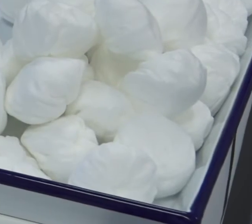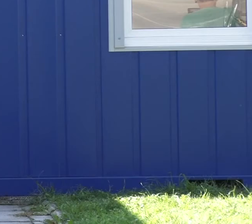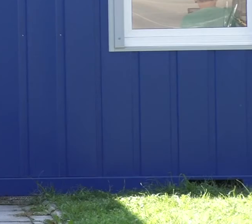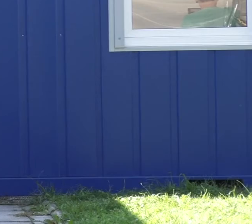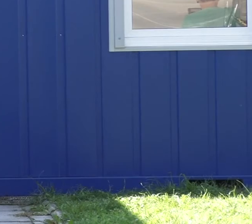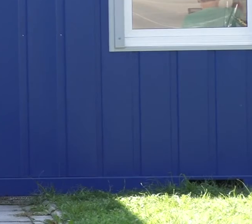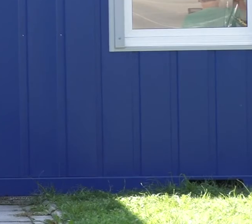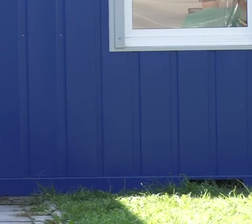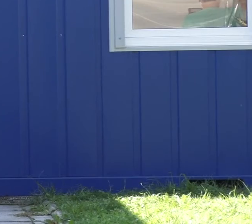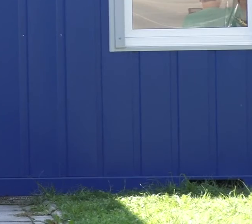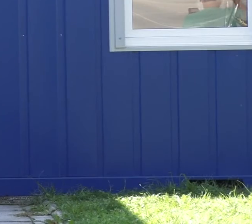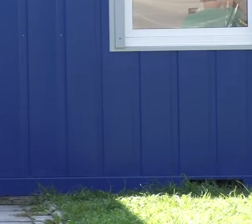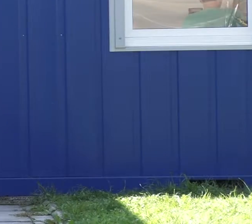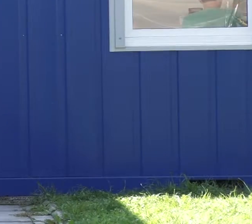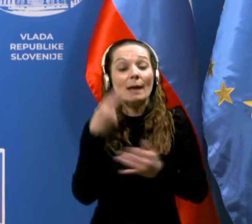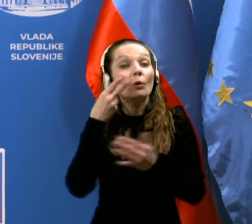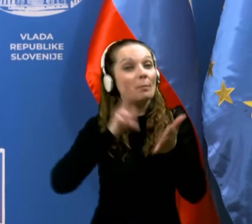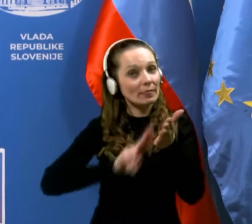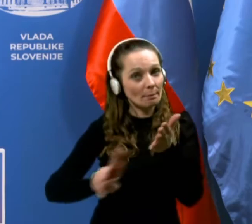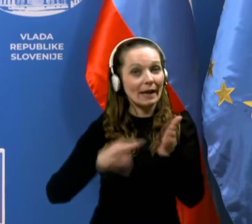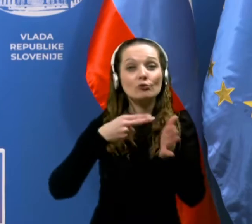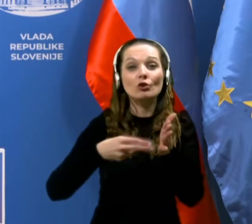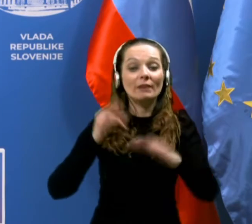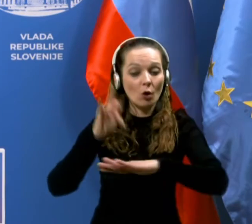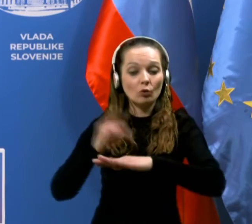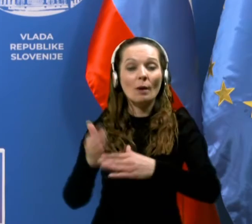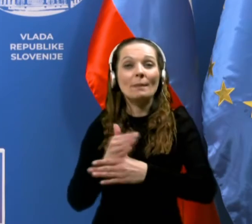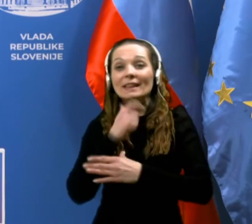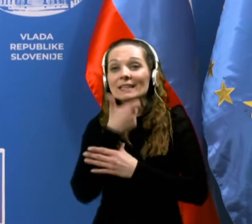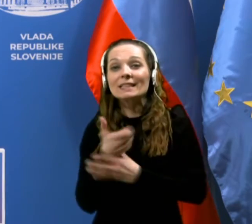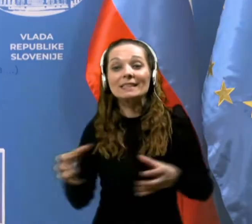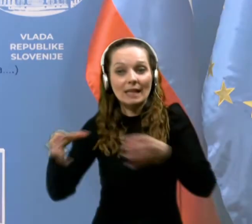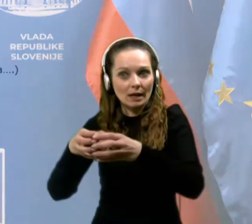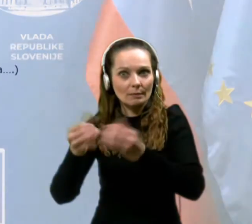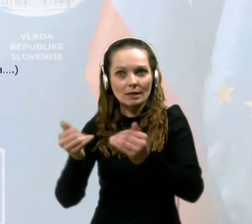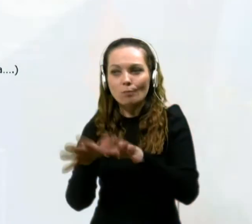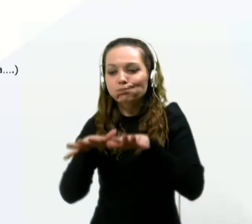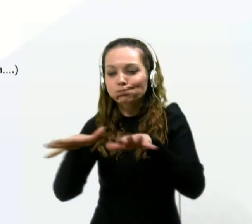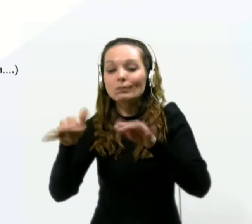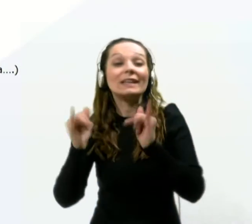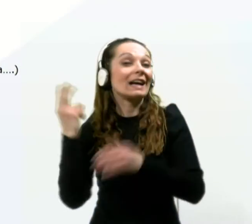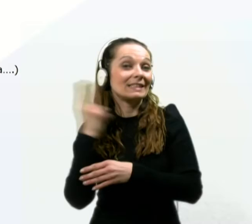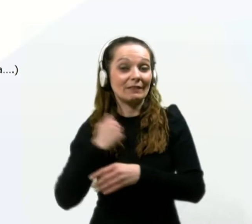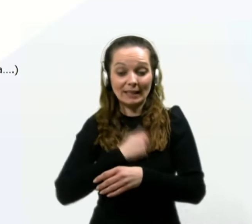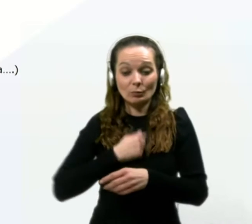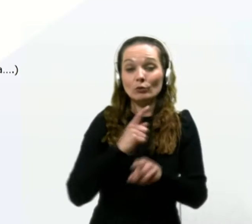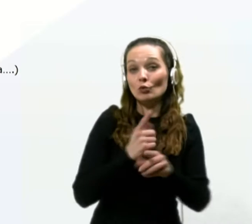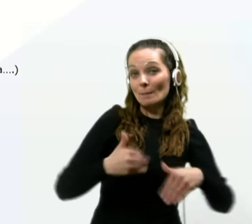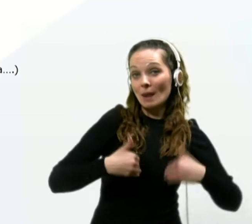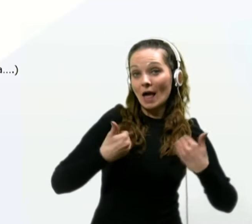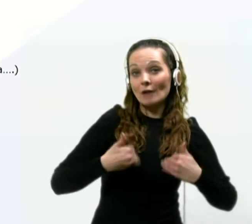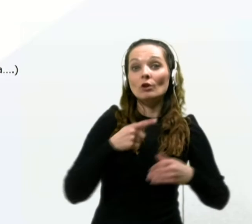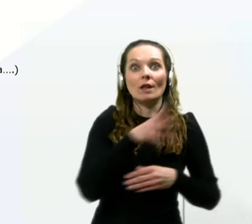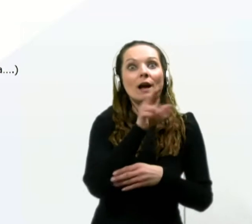Tudi smrti je občutno manj kot v prejšnjih valovih. Število okušb med starejšimi se veča. Seveda zbolevajo tudi mlajši in